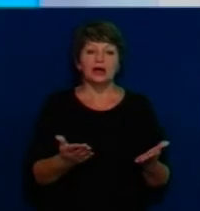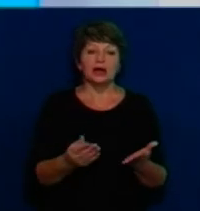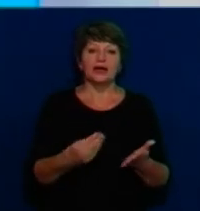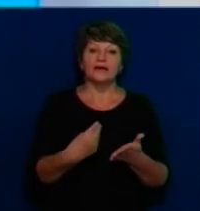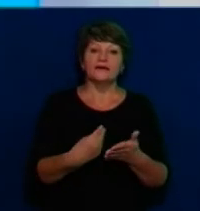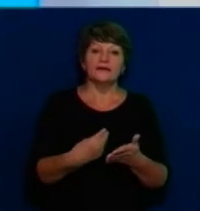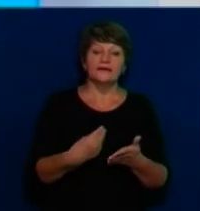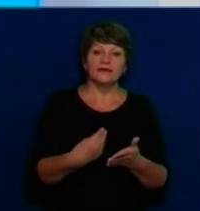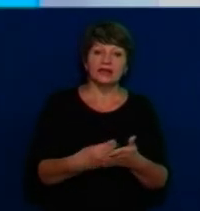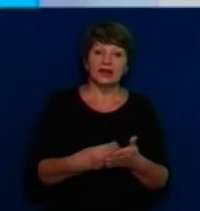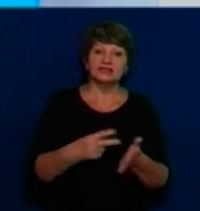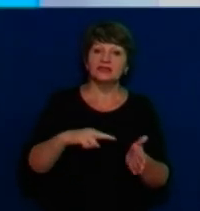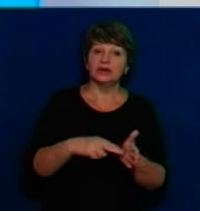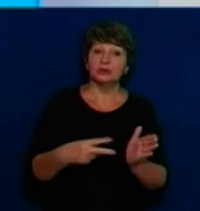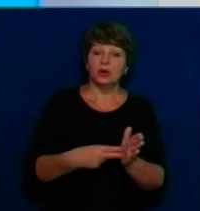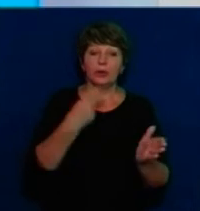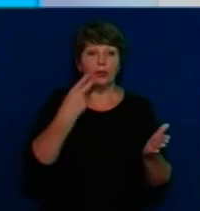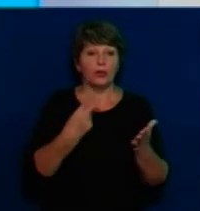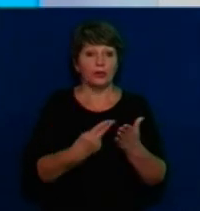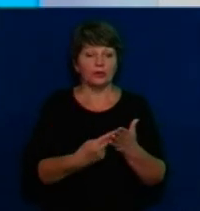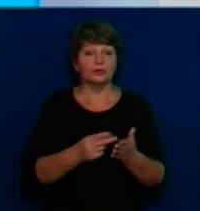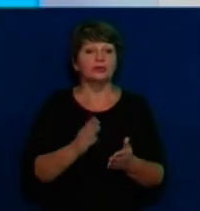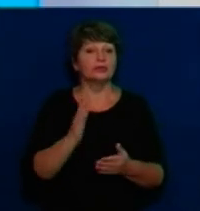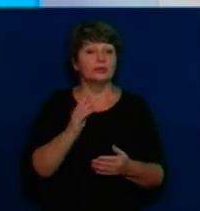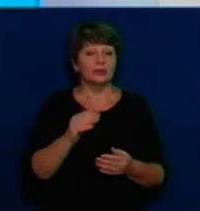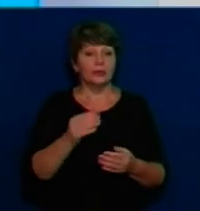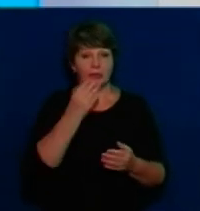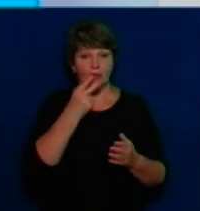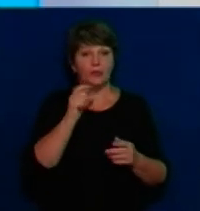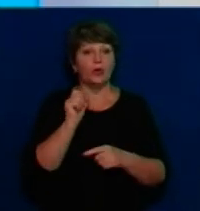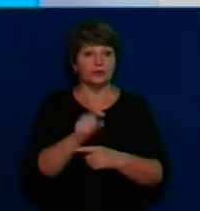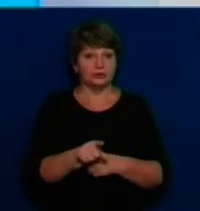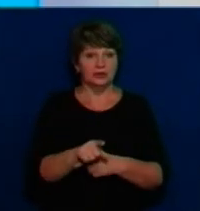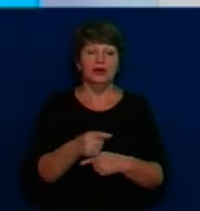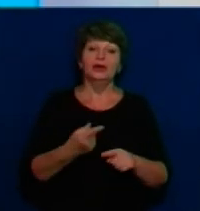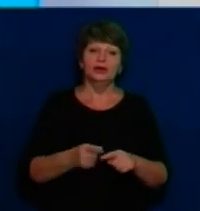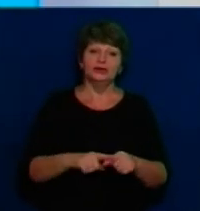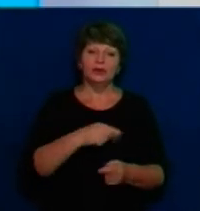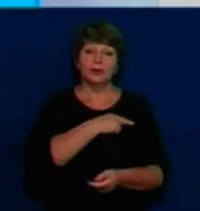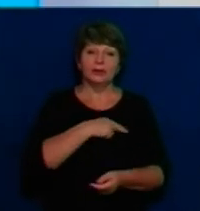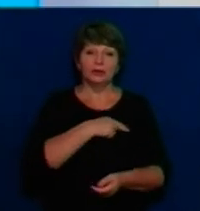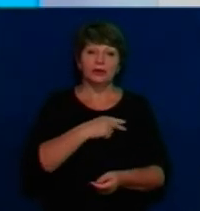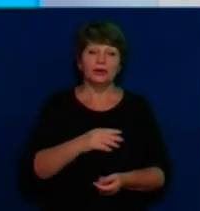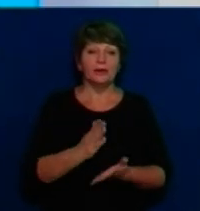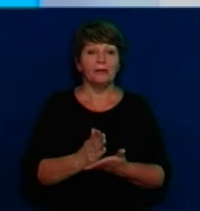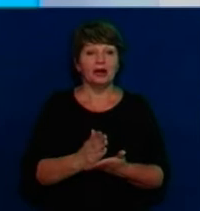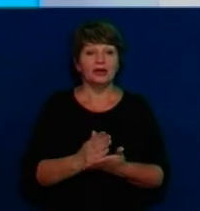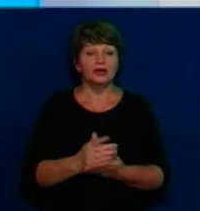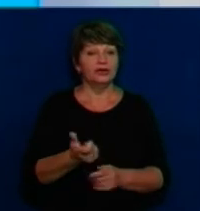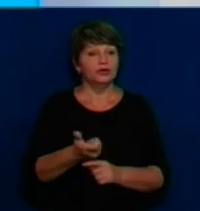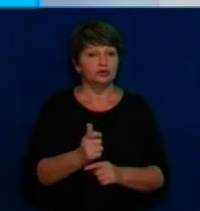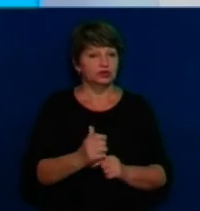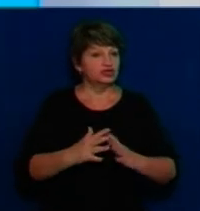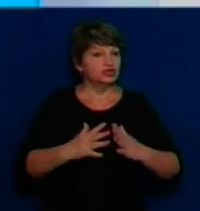показники кожної із перспективних громад передбачені. Тому депутати мали дуже широку